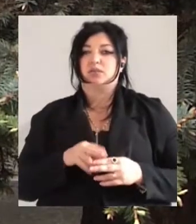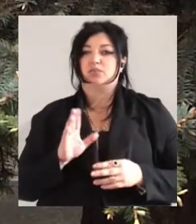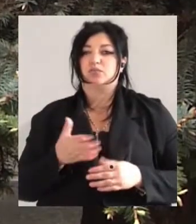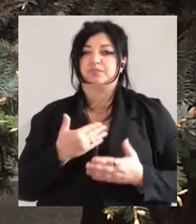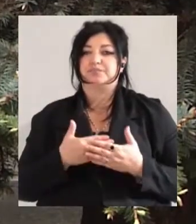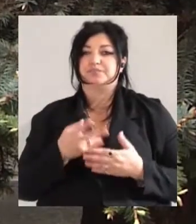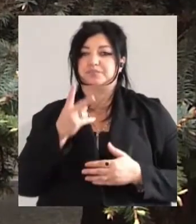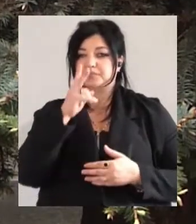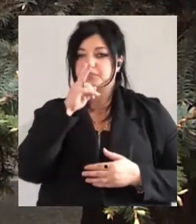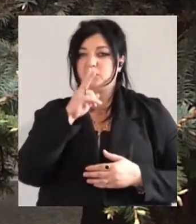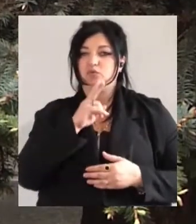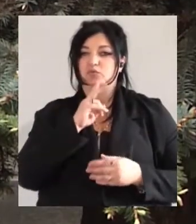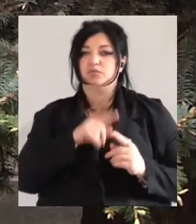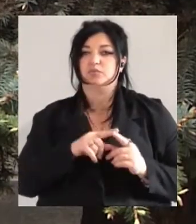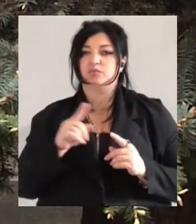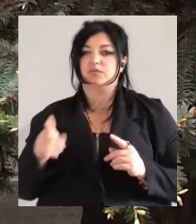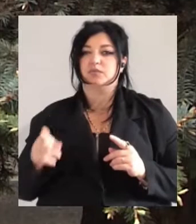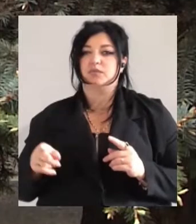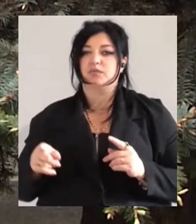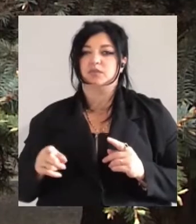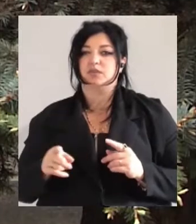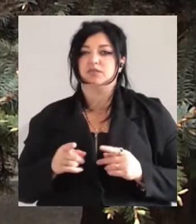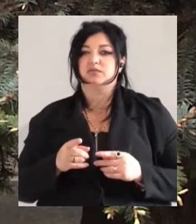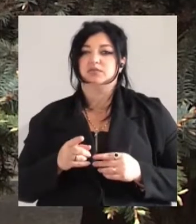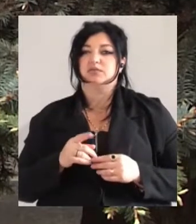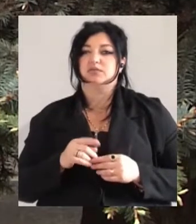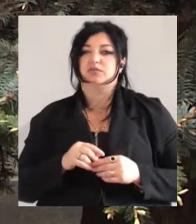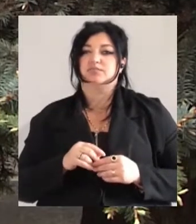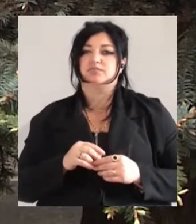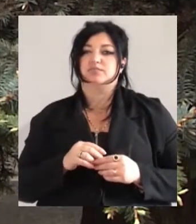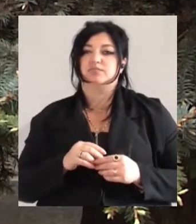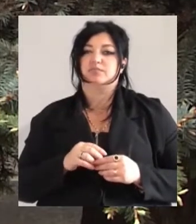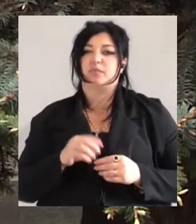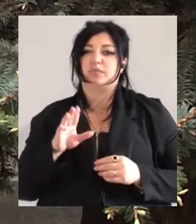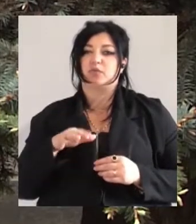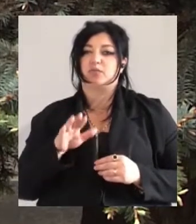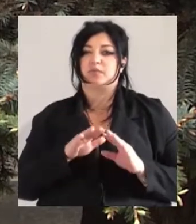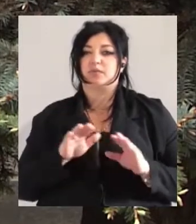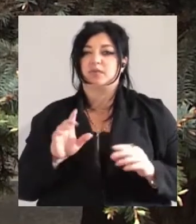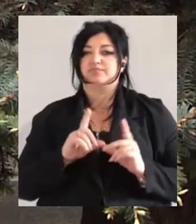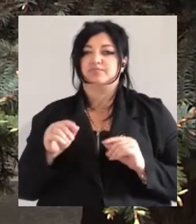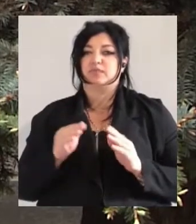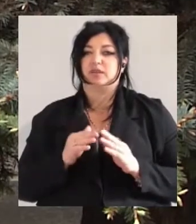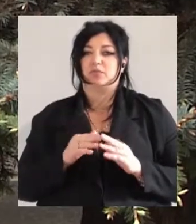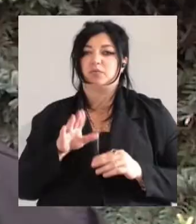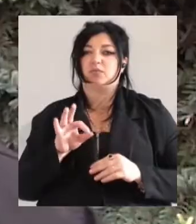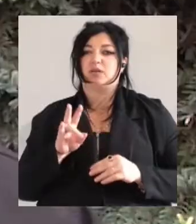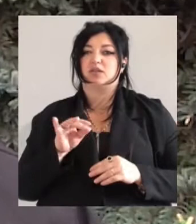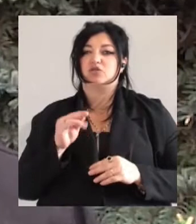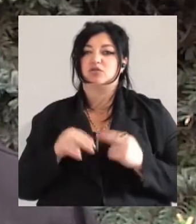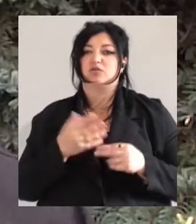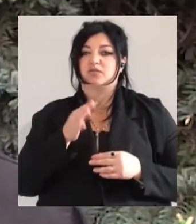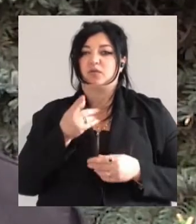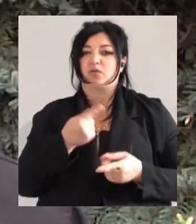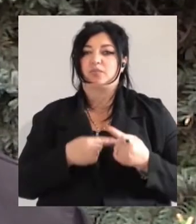знаходитися тут, будуть проведені операції, потім, як правило, хлопці пускають додому, потім походить час, вони знову поверняються для плану ОФХ-операції.